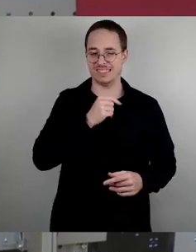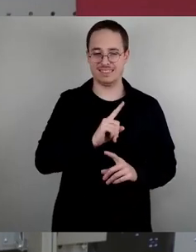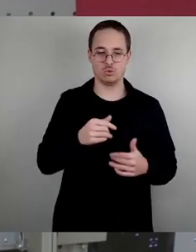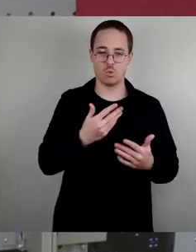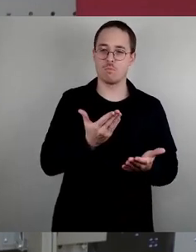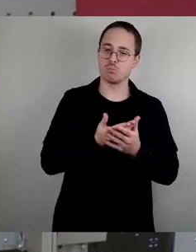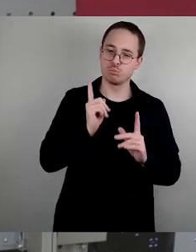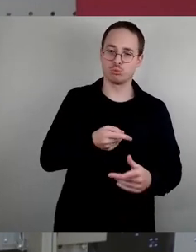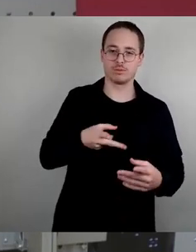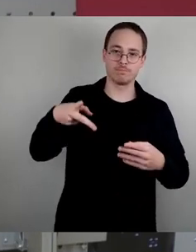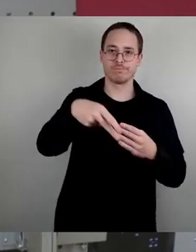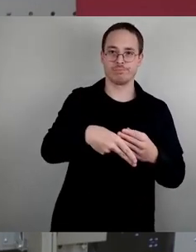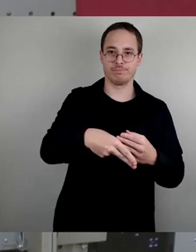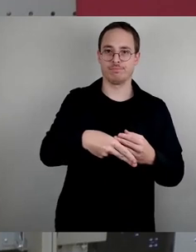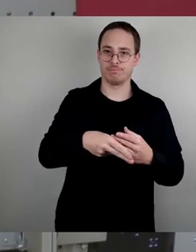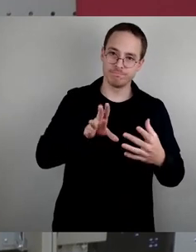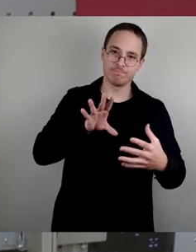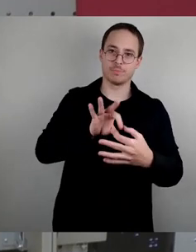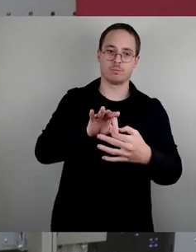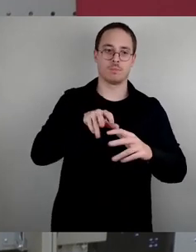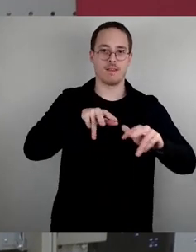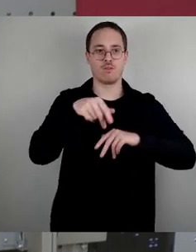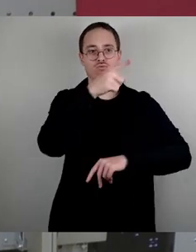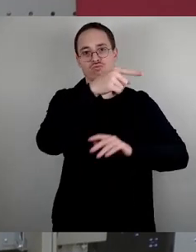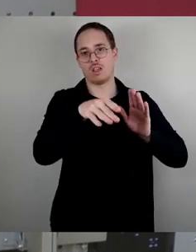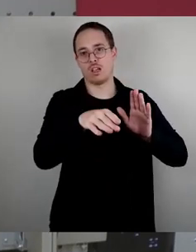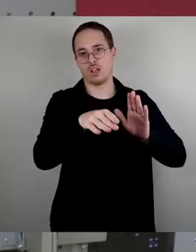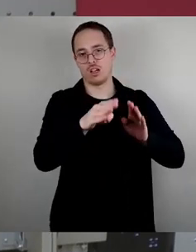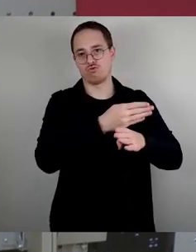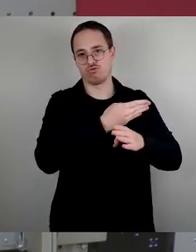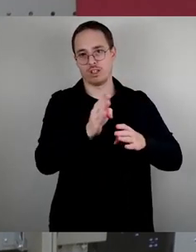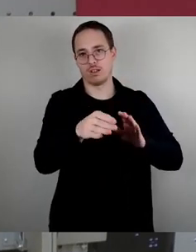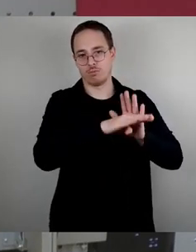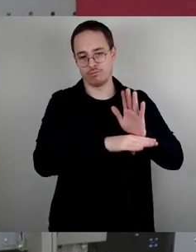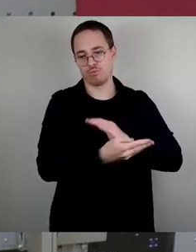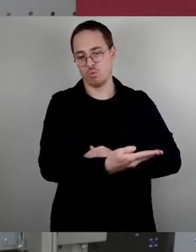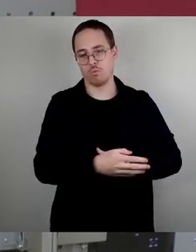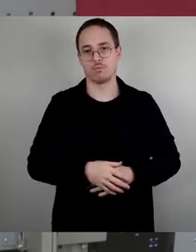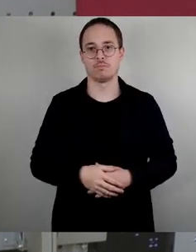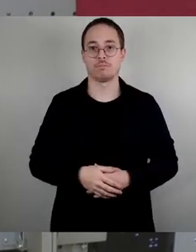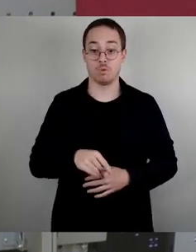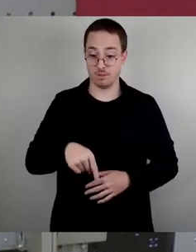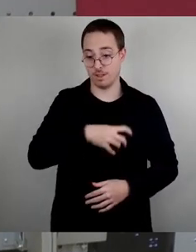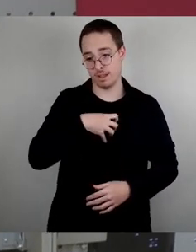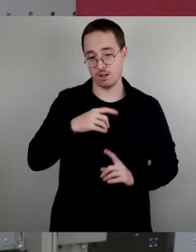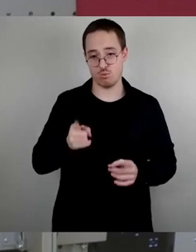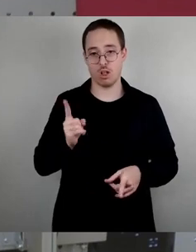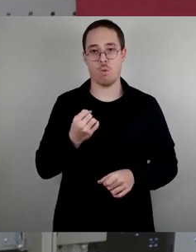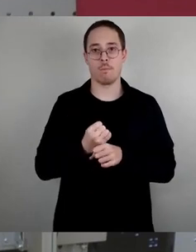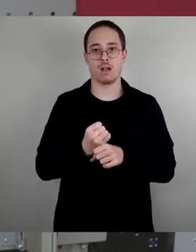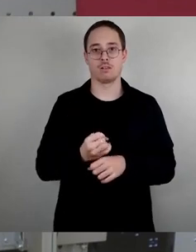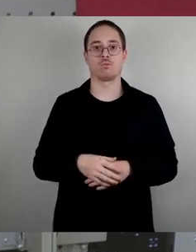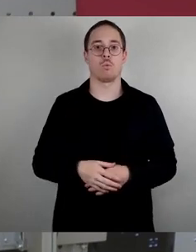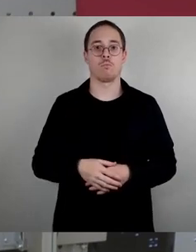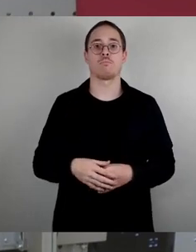das ist im Interesse der Dresdnerinnen und Dresdner, die hier leben. Der Landtag hat diese Grundlage geschaffen. Wir sind damit auch nicht allein